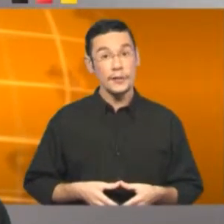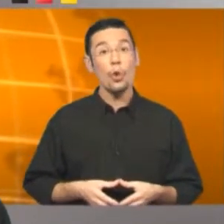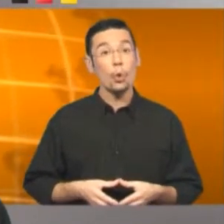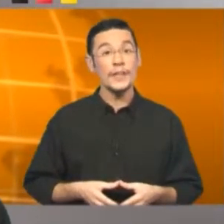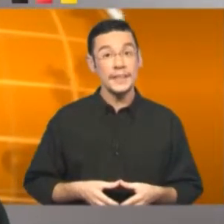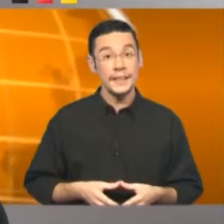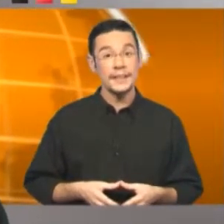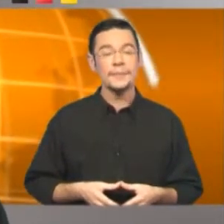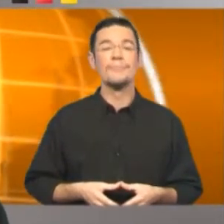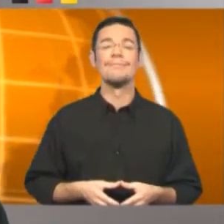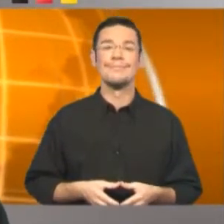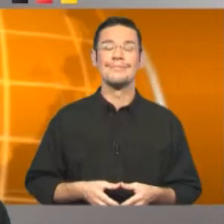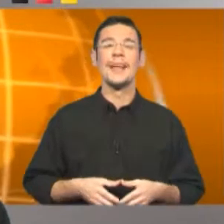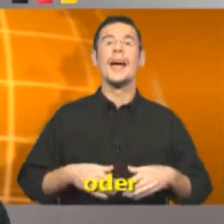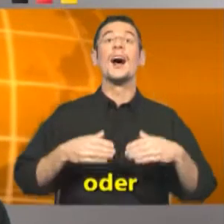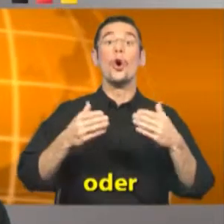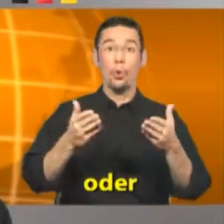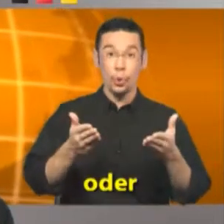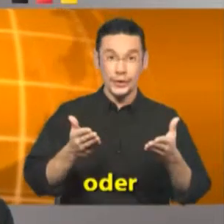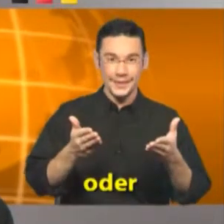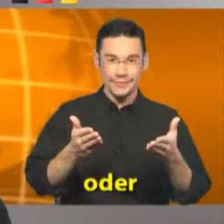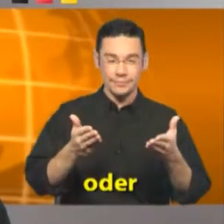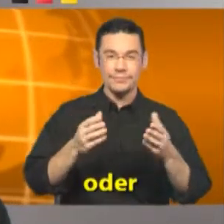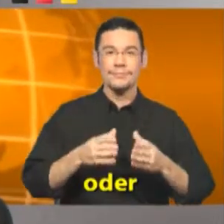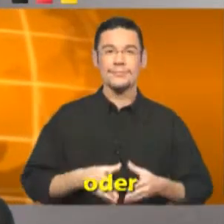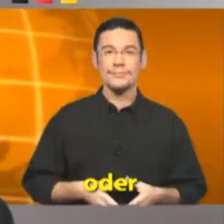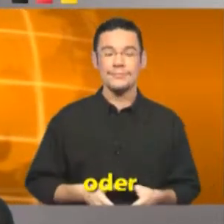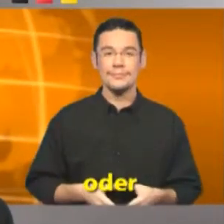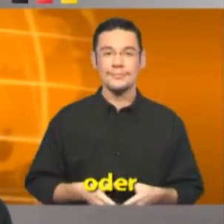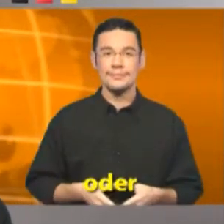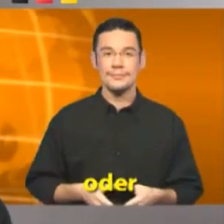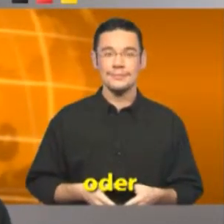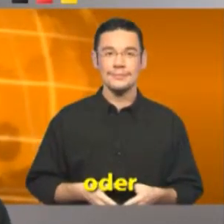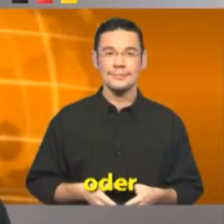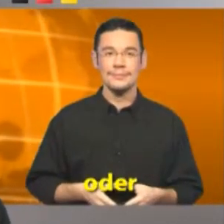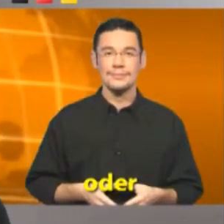Kaffee oder Tee? Oder O